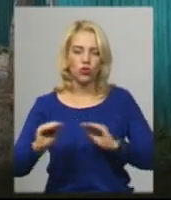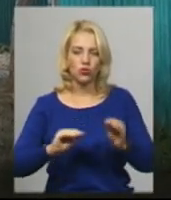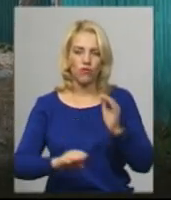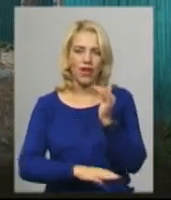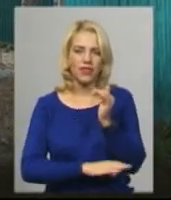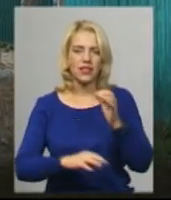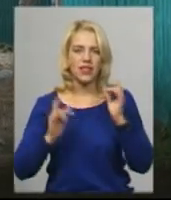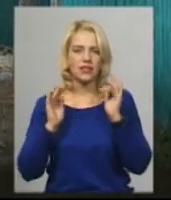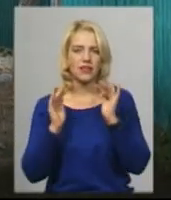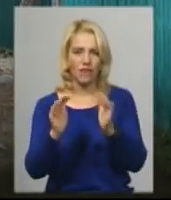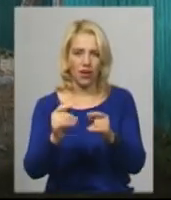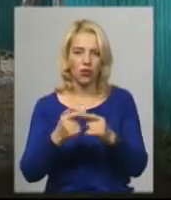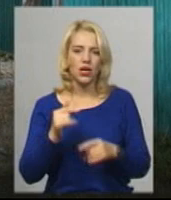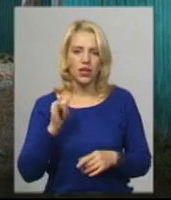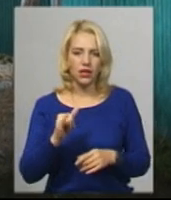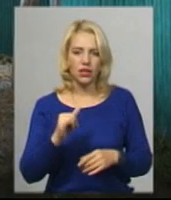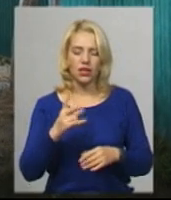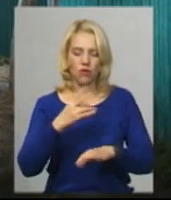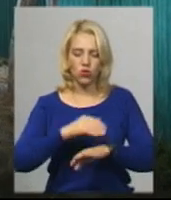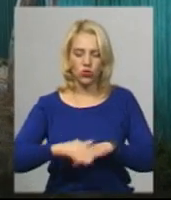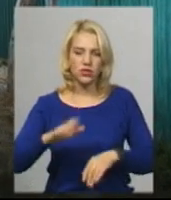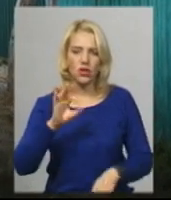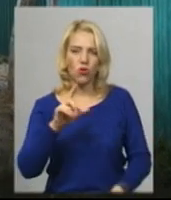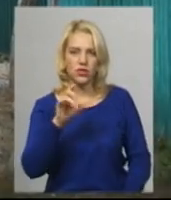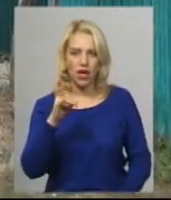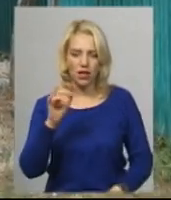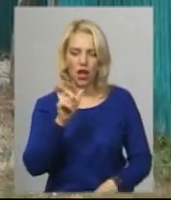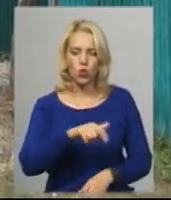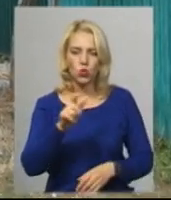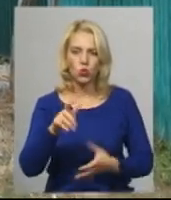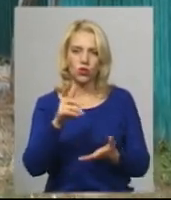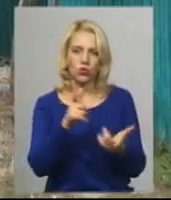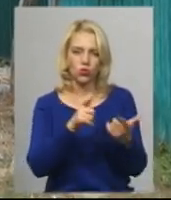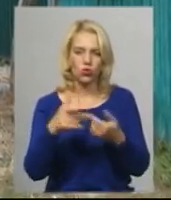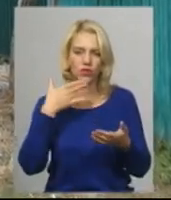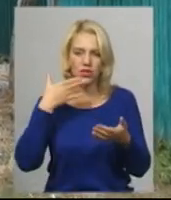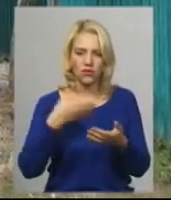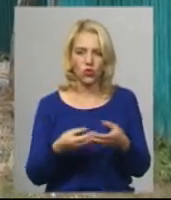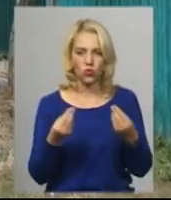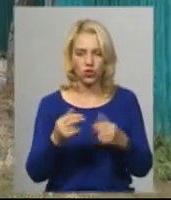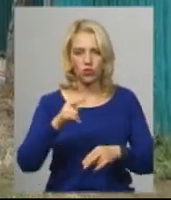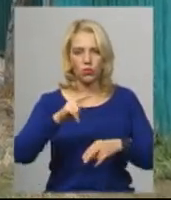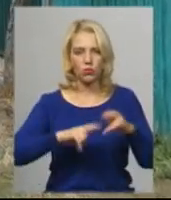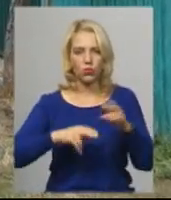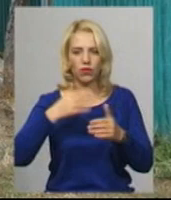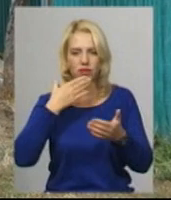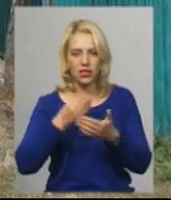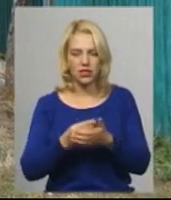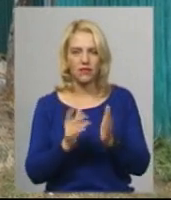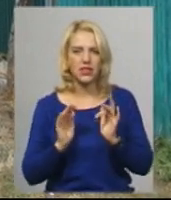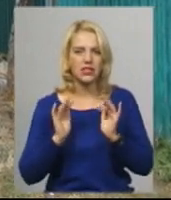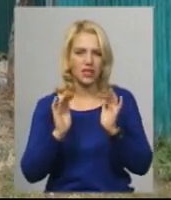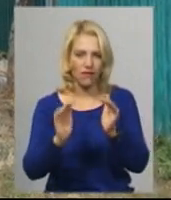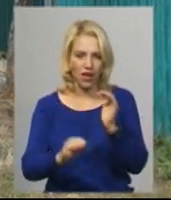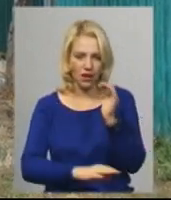мешканців Озерної, яка готова за свої кошти побудувати тут сквер. В нас зібрані підписи більше, ніж з 15